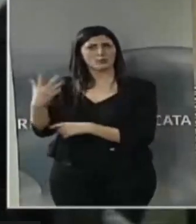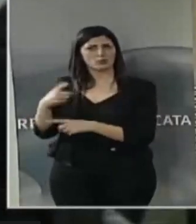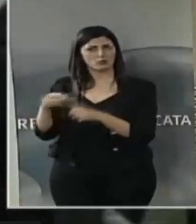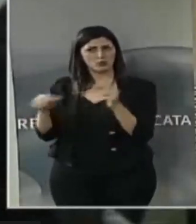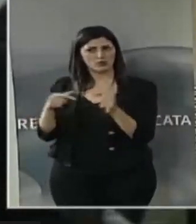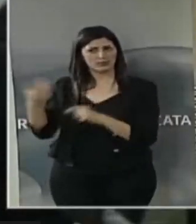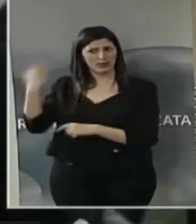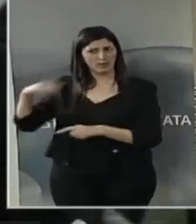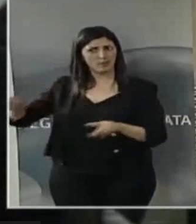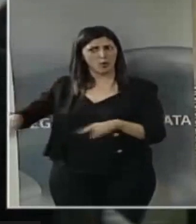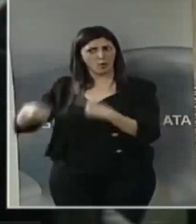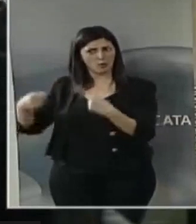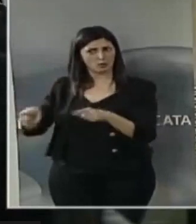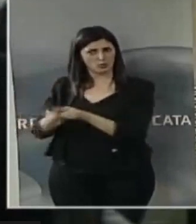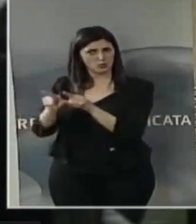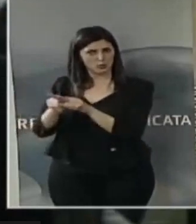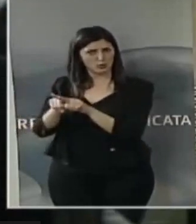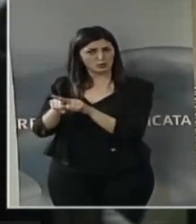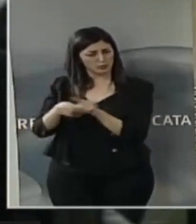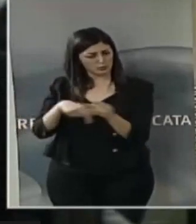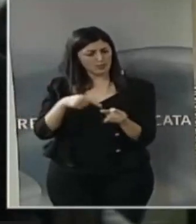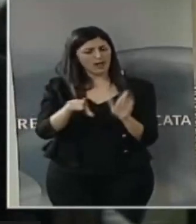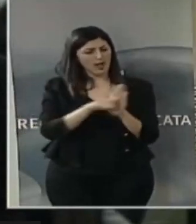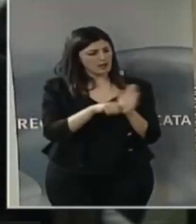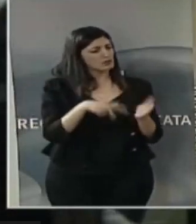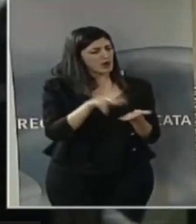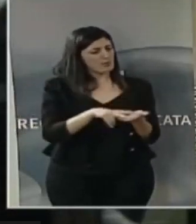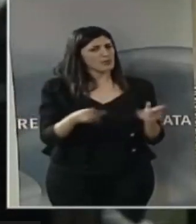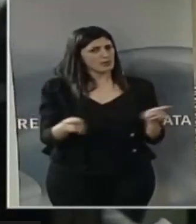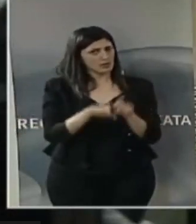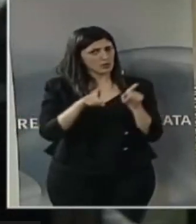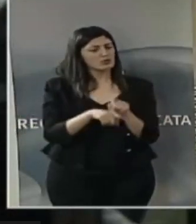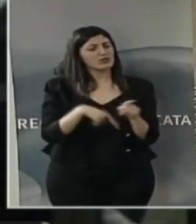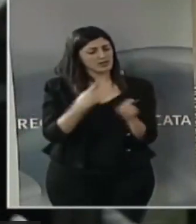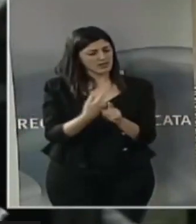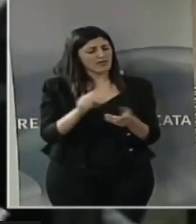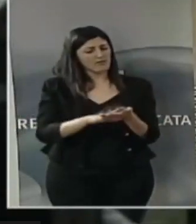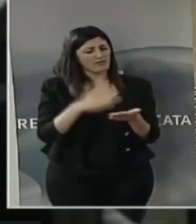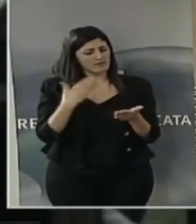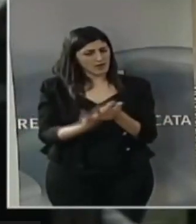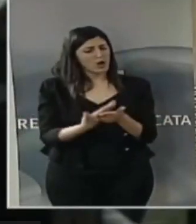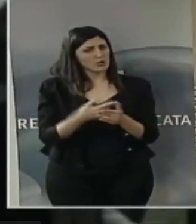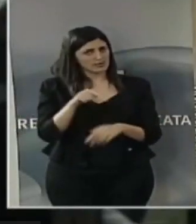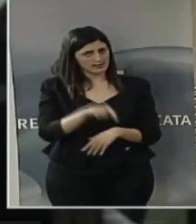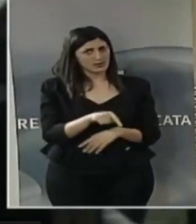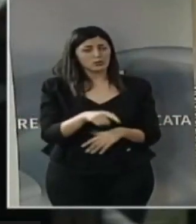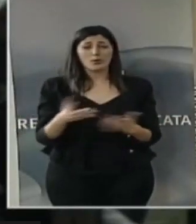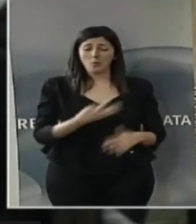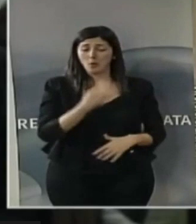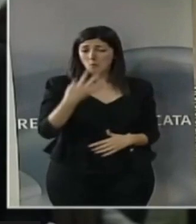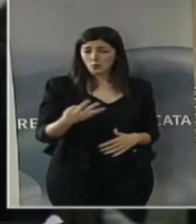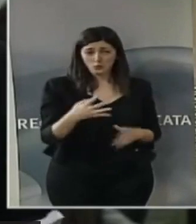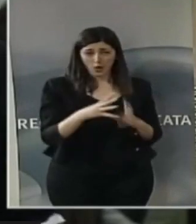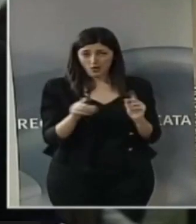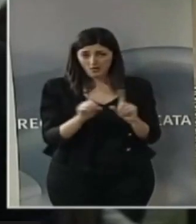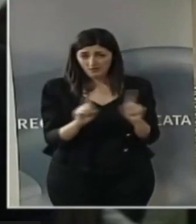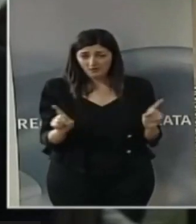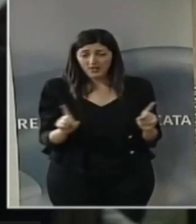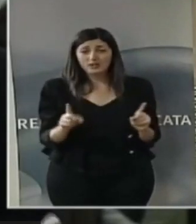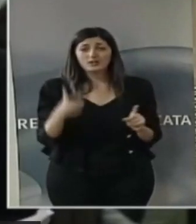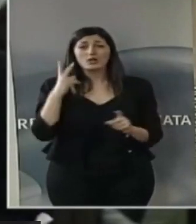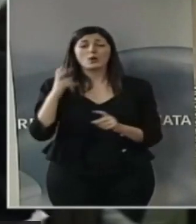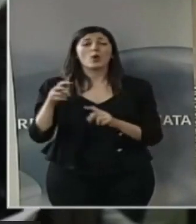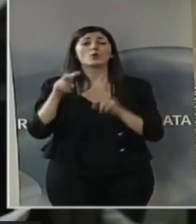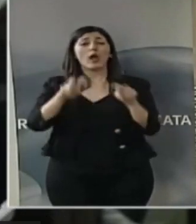ed è una legge importante che va valorizzata, ma in questi quattro anni niente è stato fatto, e sull'agricoltura sociale è una